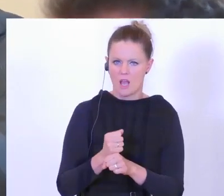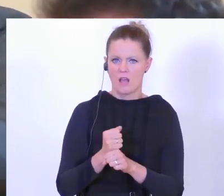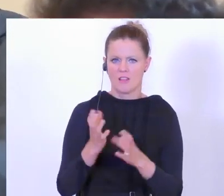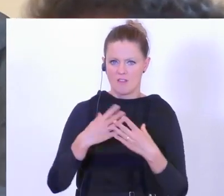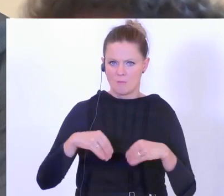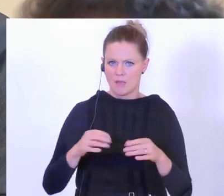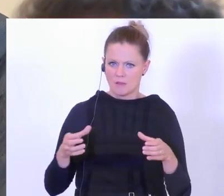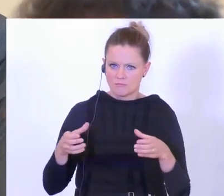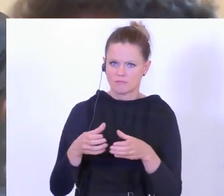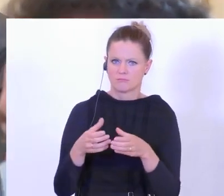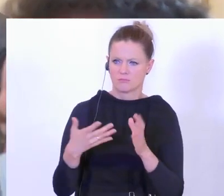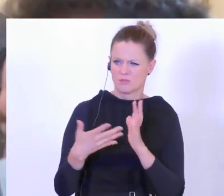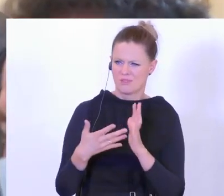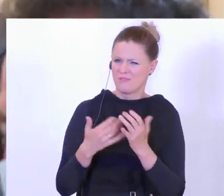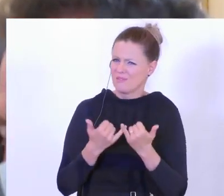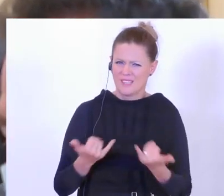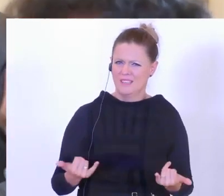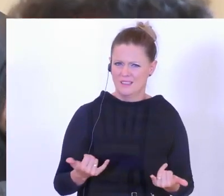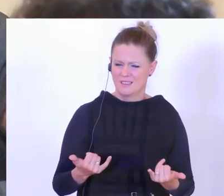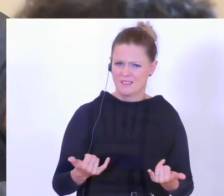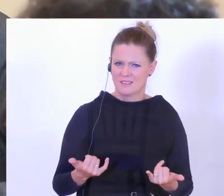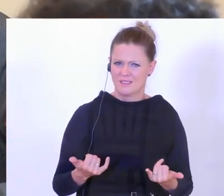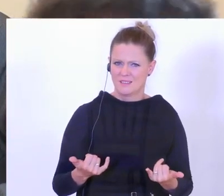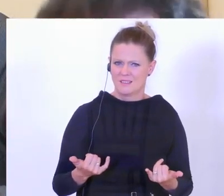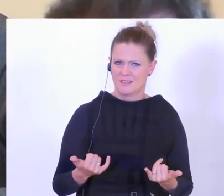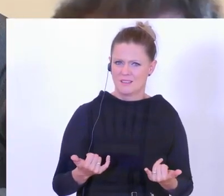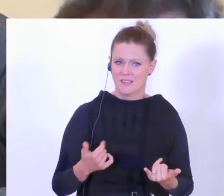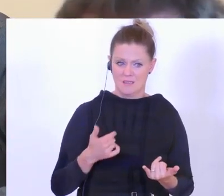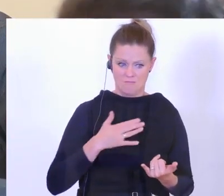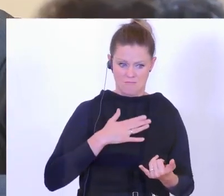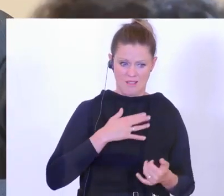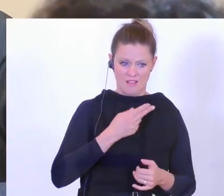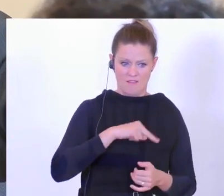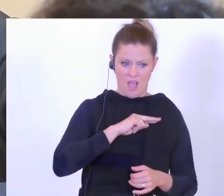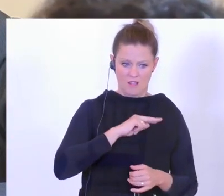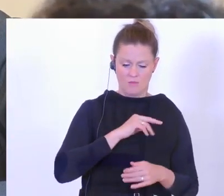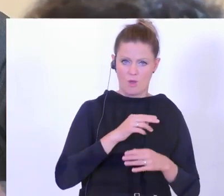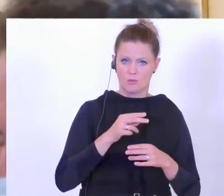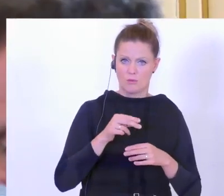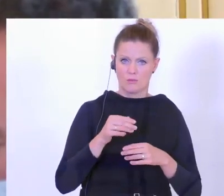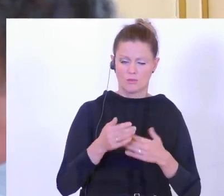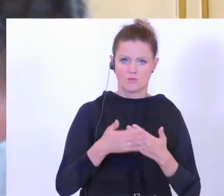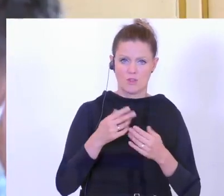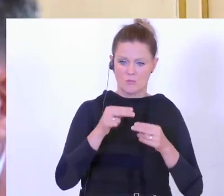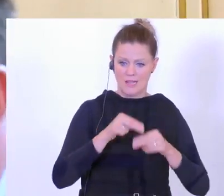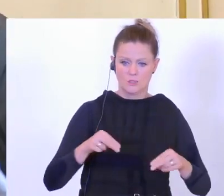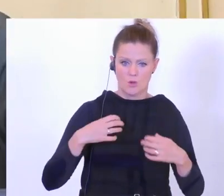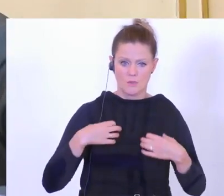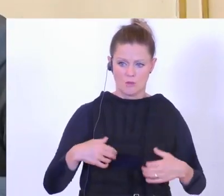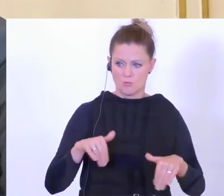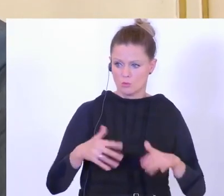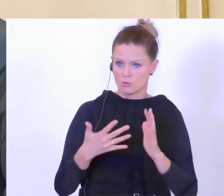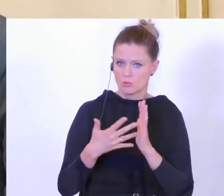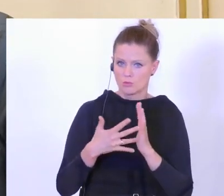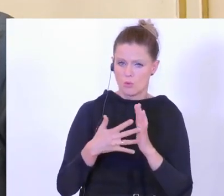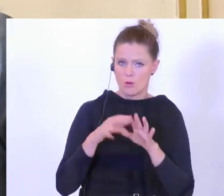Rein theoretisch, wenn dann kontrolliert wird, wie wir das dann gehandhabt haben. Das heißt, ich bin ja dann als Gastronom verantwortlich dafür und muss eigentlich auch das kontrollieren oder dafür